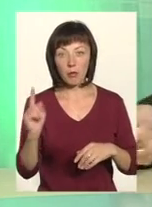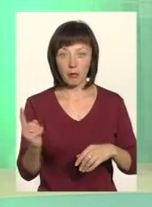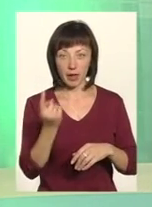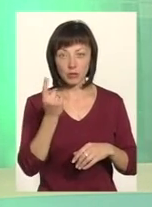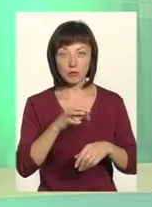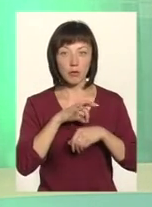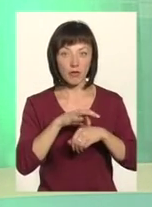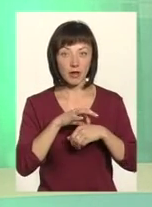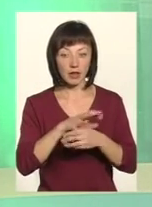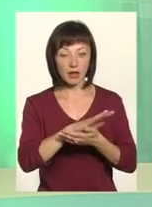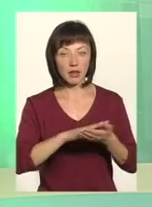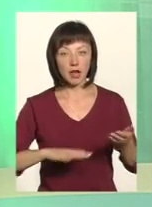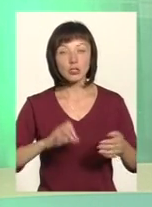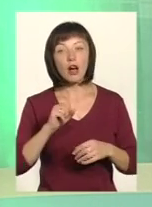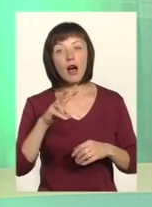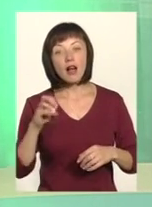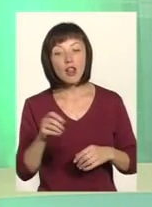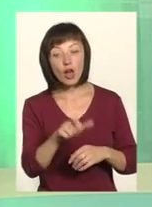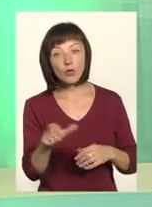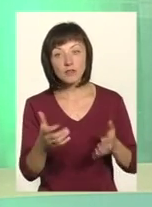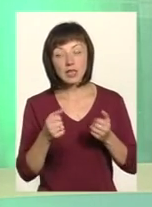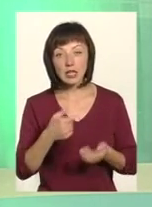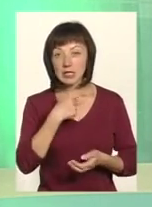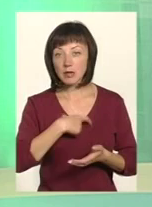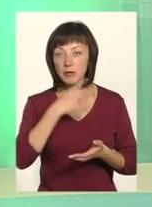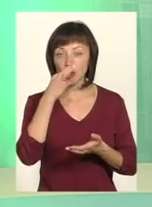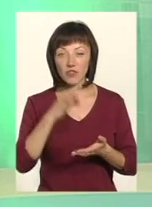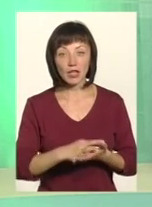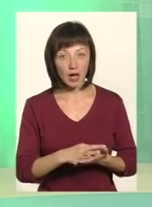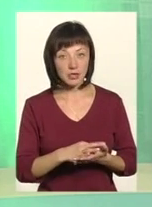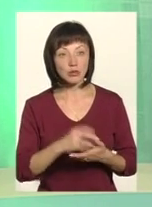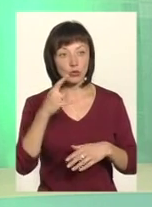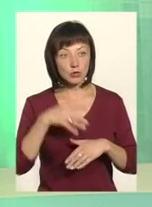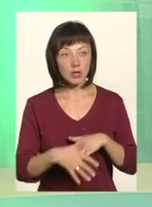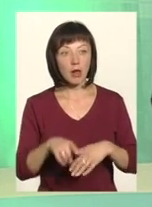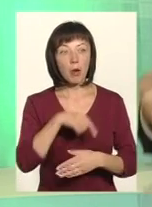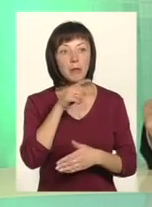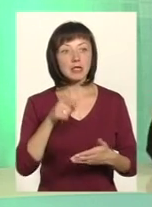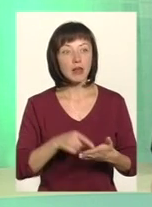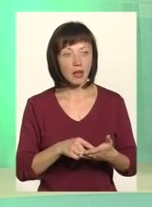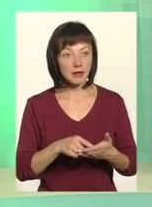проведе і так далі. Але з іншої сторони, люди взяли на себе відповідальність. Ви ж розумієте, питання